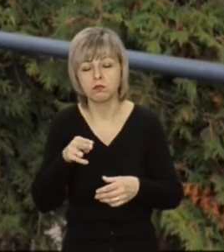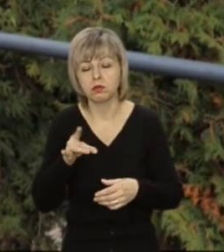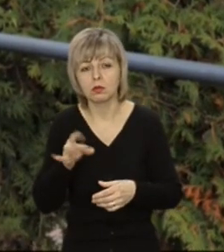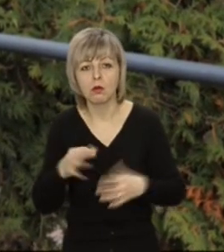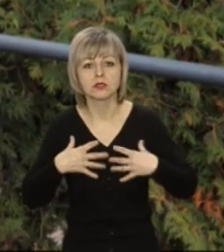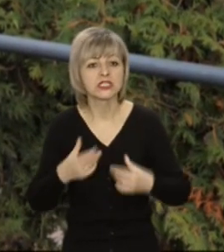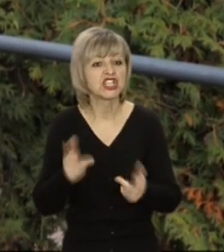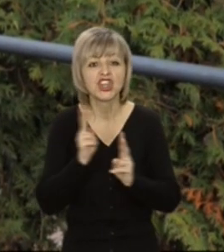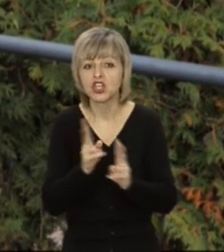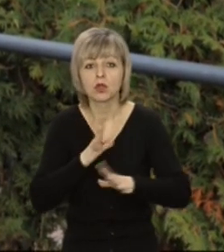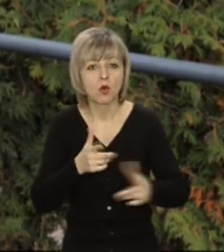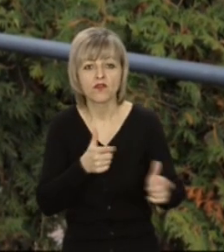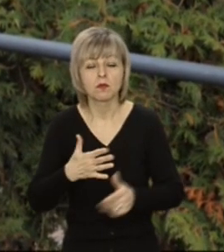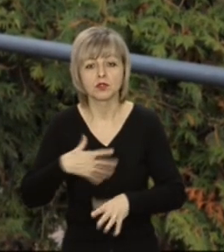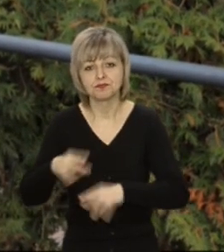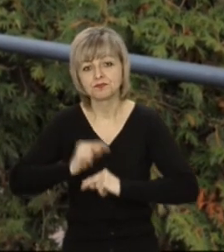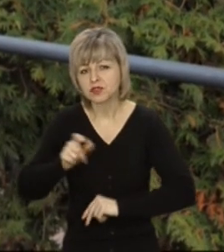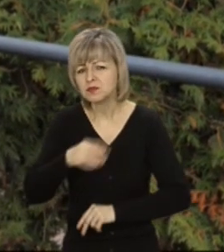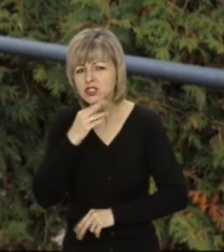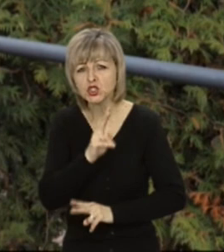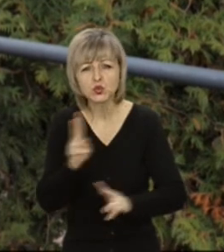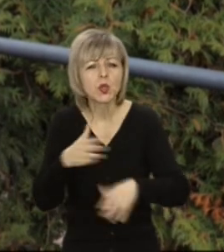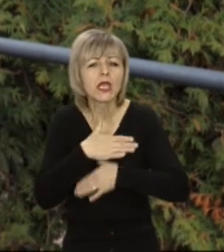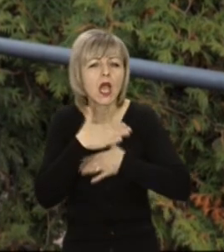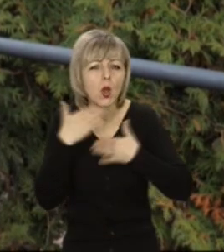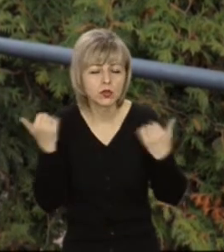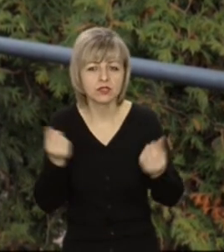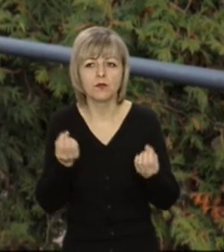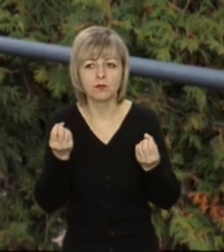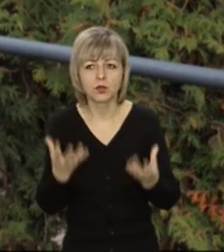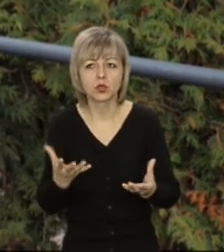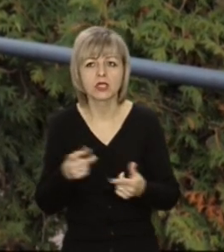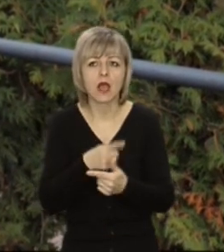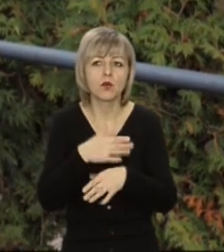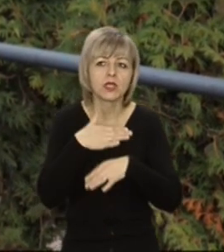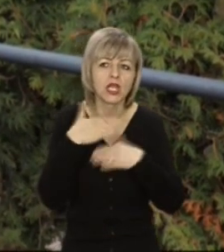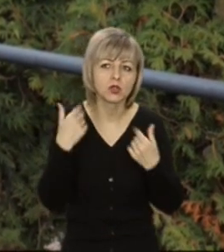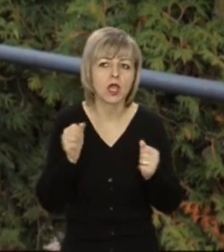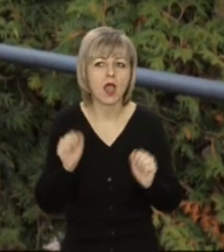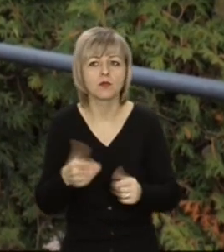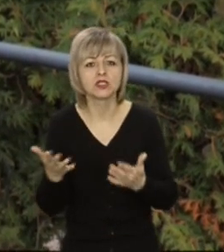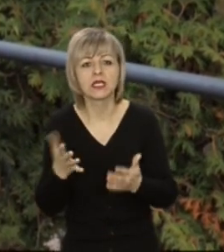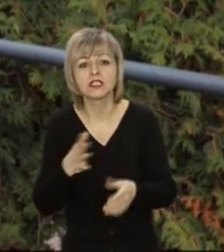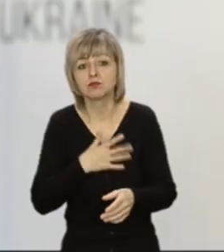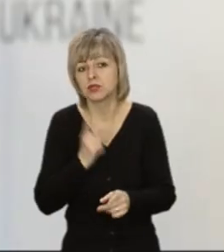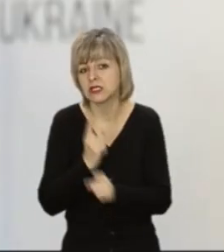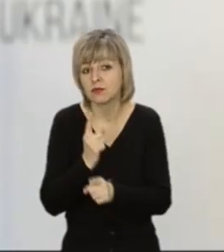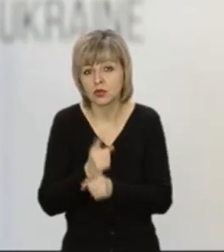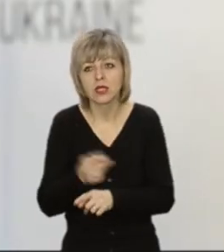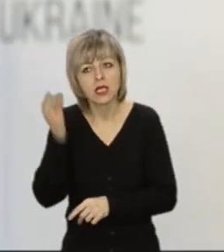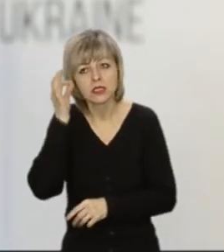не були ніхто готовий. І мої колеги також, багато хто не хотів просто, або не хотів, або, може, якісь були протипоказання.